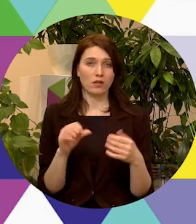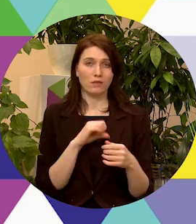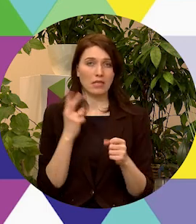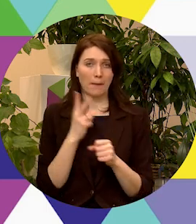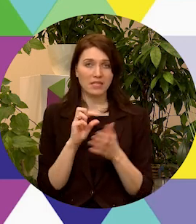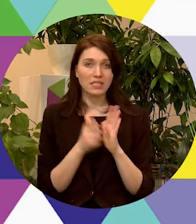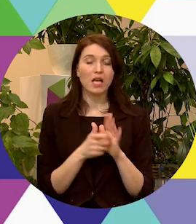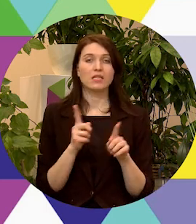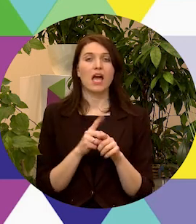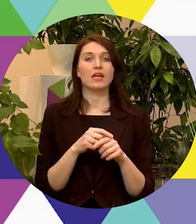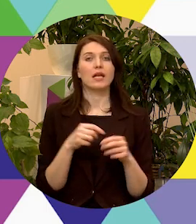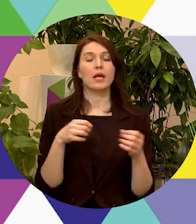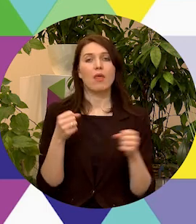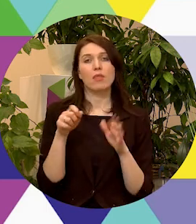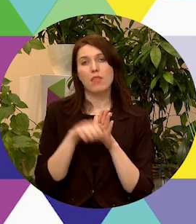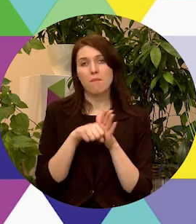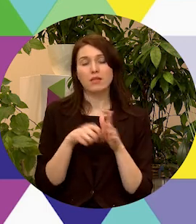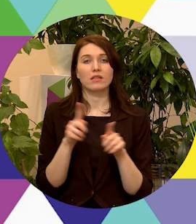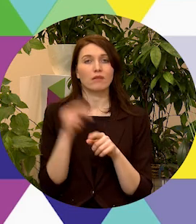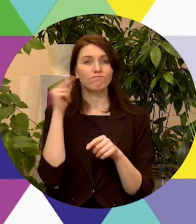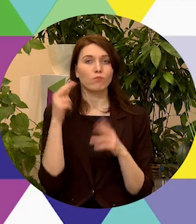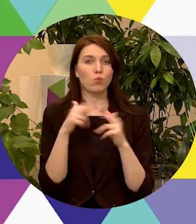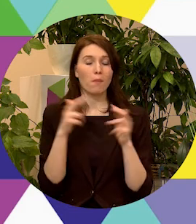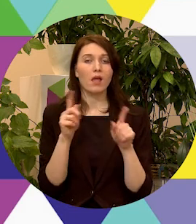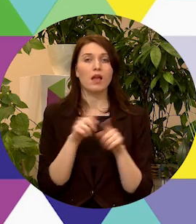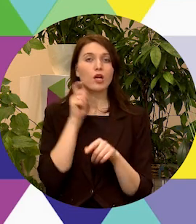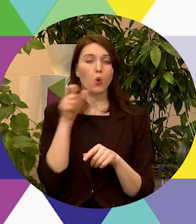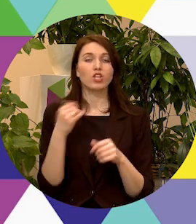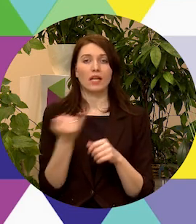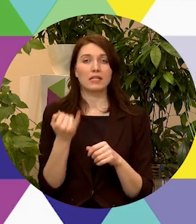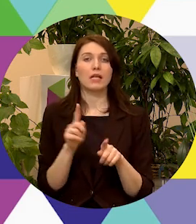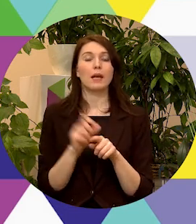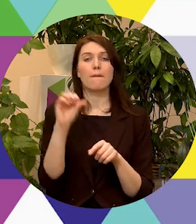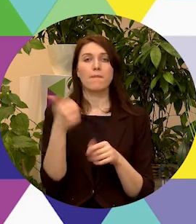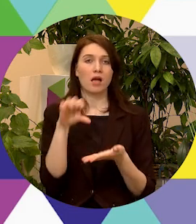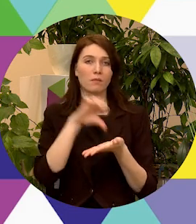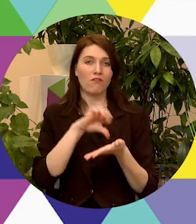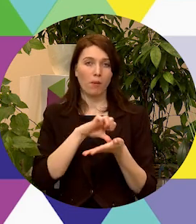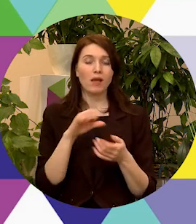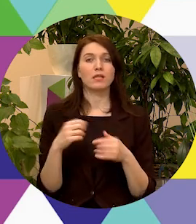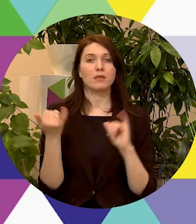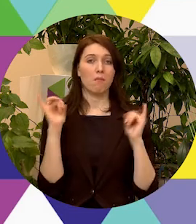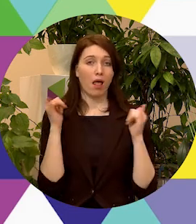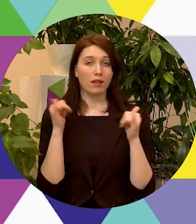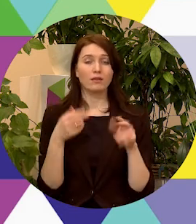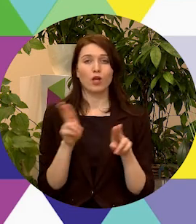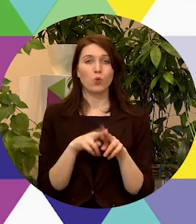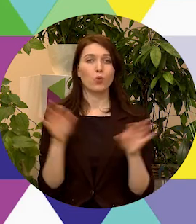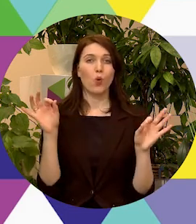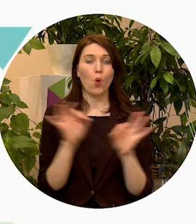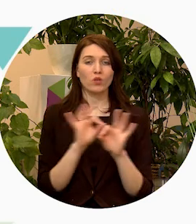debatēs un treniņu kursos, bet Latvijā jaunieši ir interesēta arī mākslas performancēs, ballītēs un